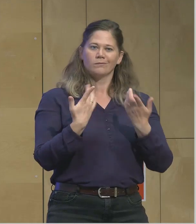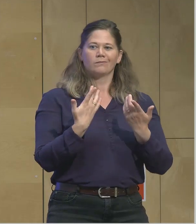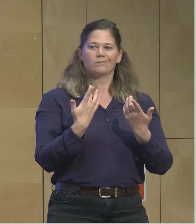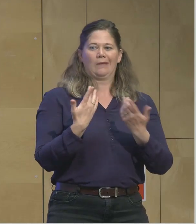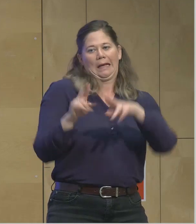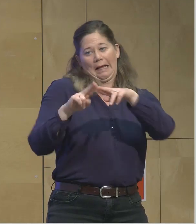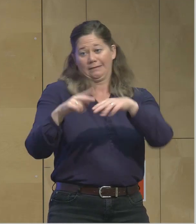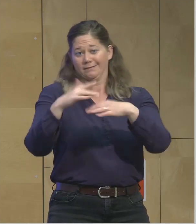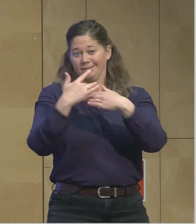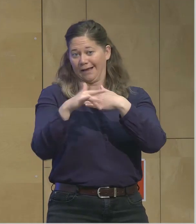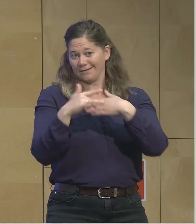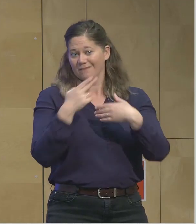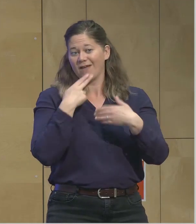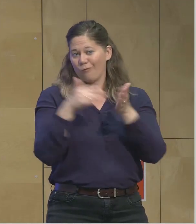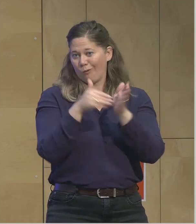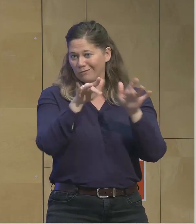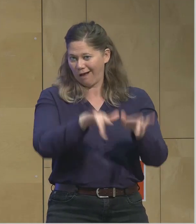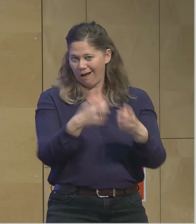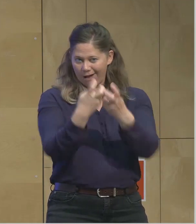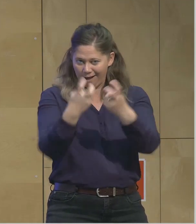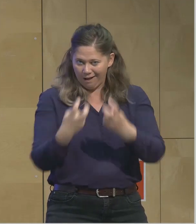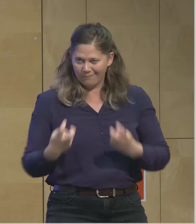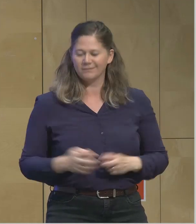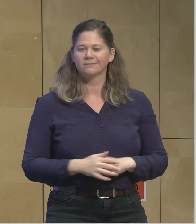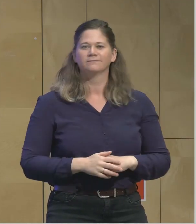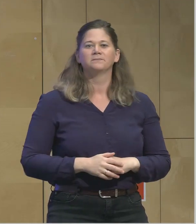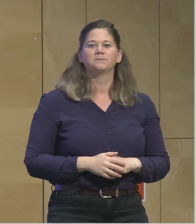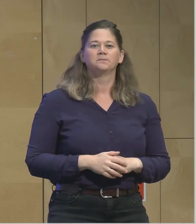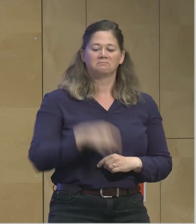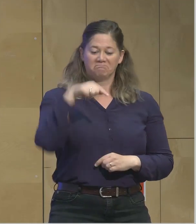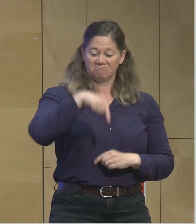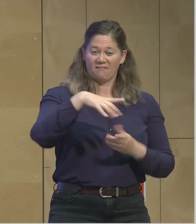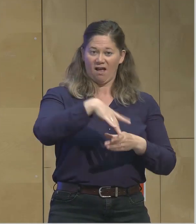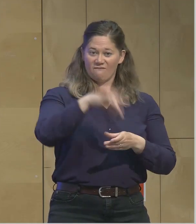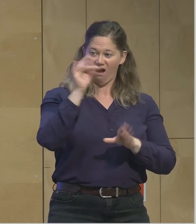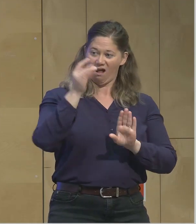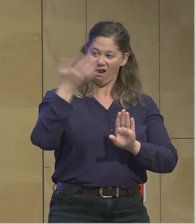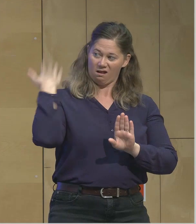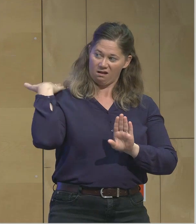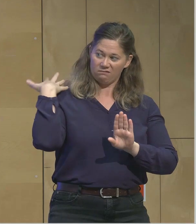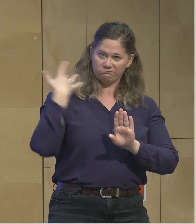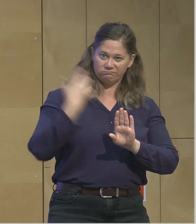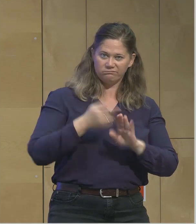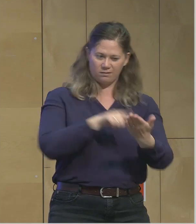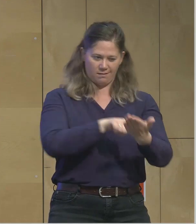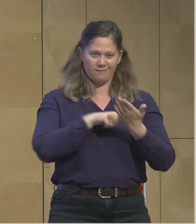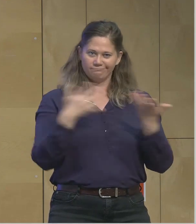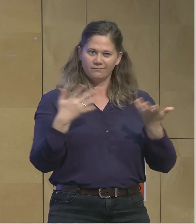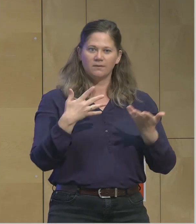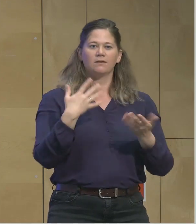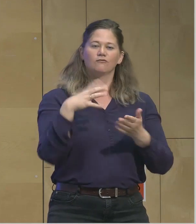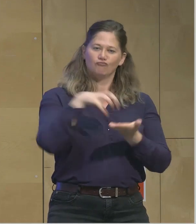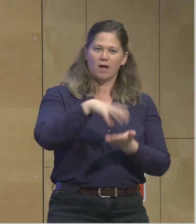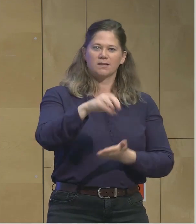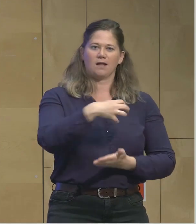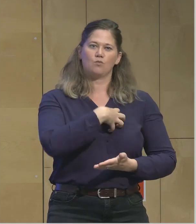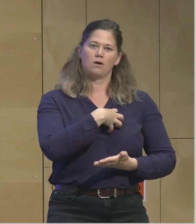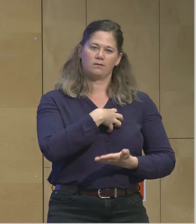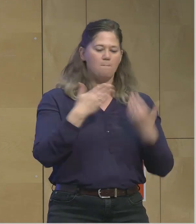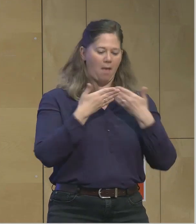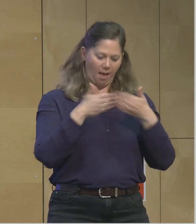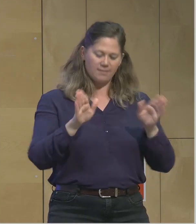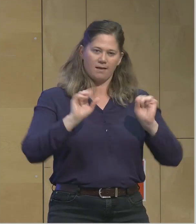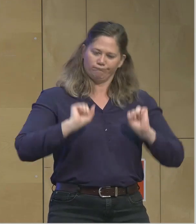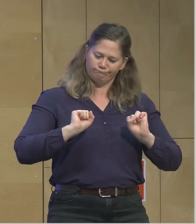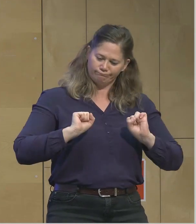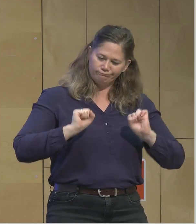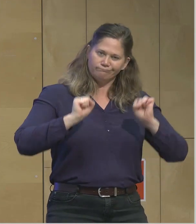Die Wahl im März hat gezeigt, dass die Salzburger Bevölkerung für einen Aufbruch bereit ist. Es besteht der Wunsch nach einer Veränderung,